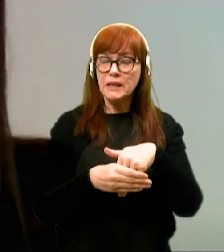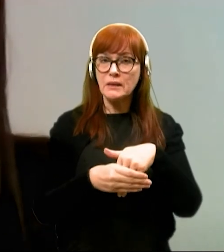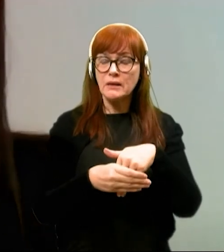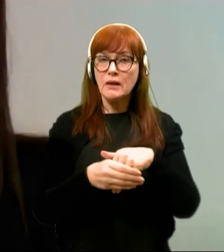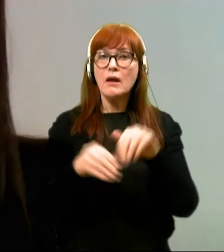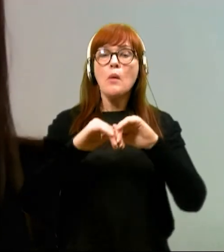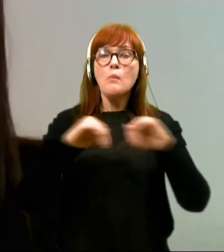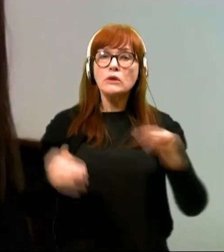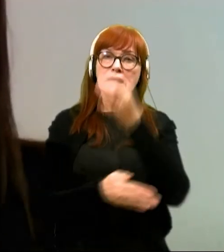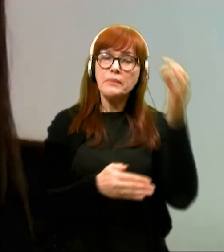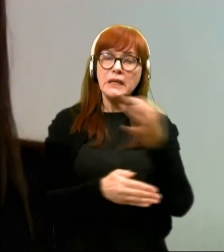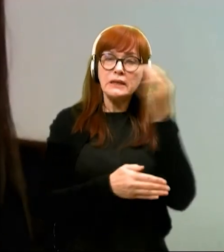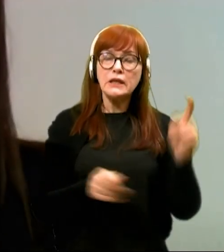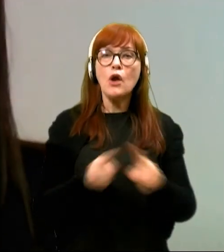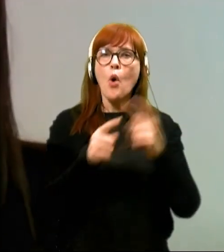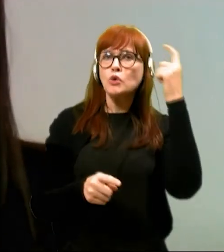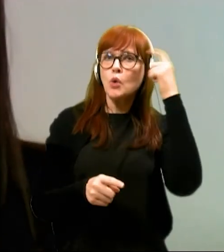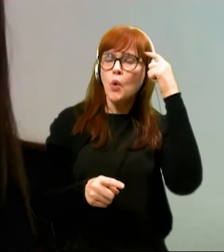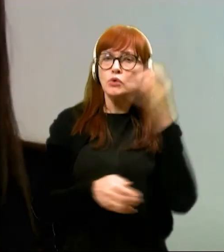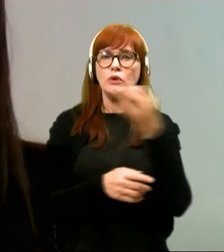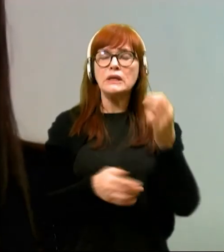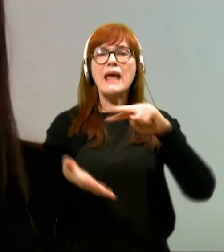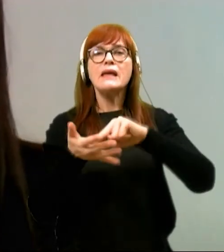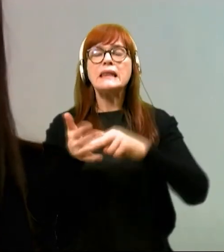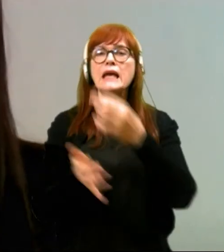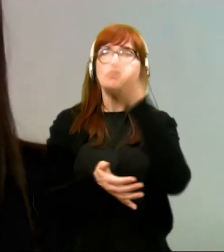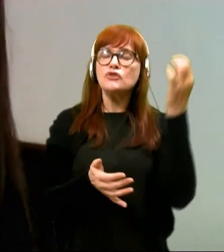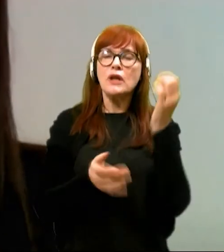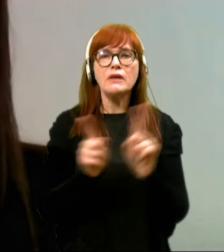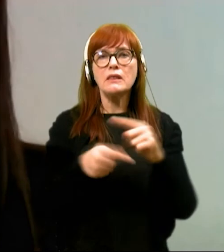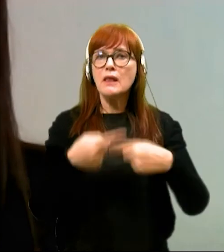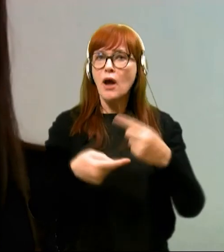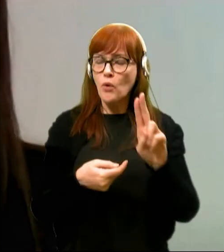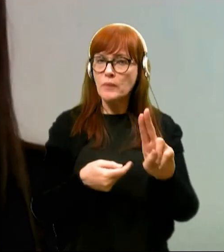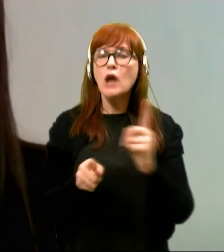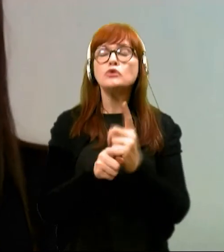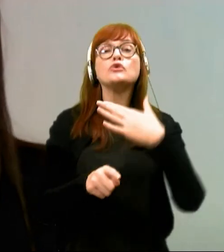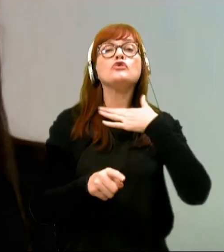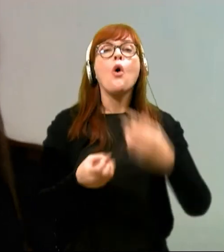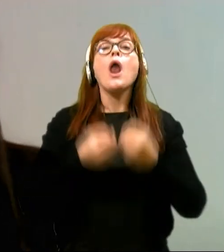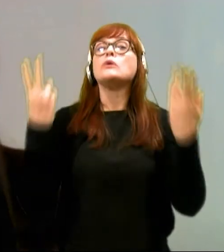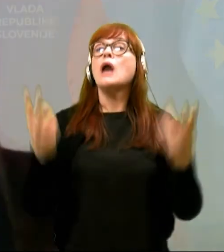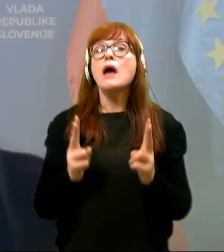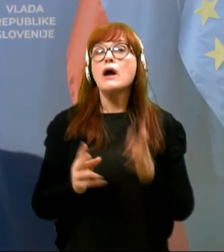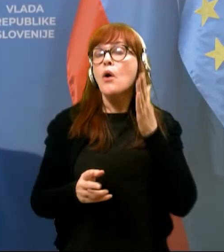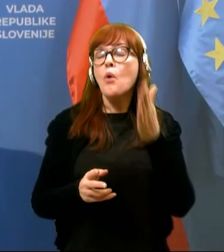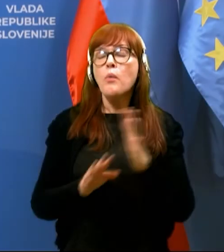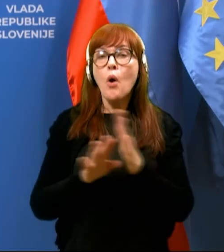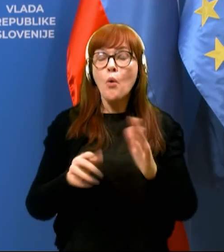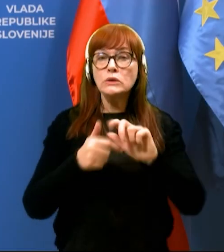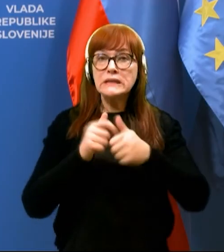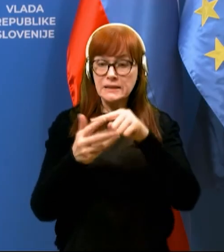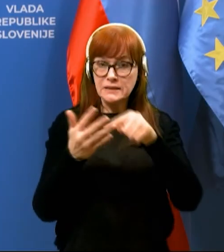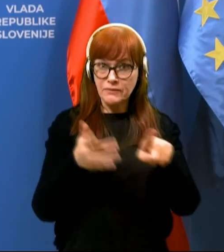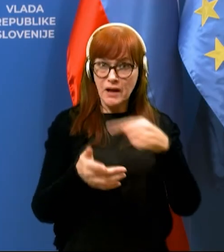vsebnih dni, kot so retimo kulturni dnevi, tehnični dnevi in tako naprej. Pa tudi šolo v naravi. Vse te stvari, ki ste jih